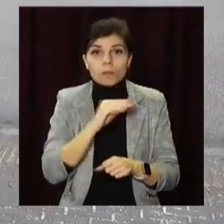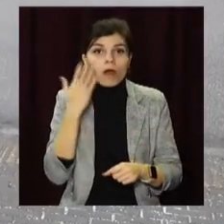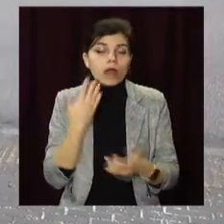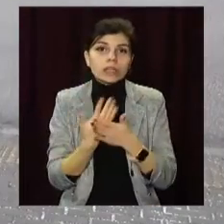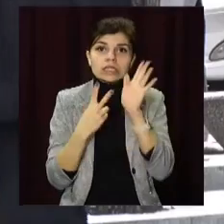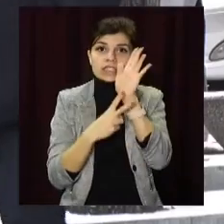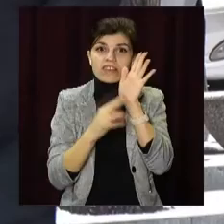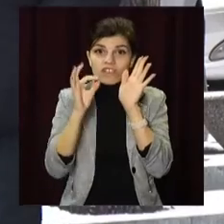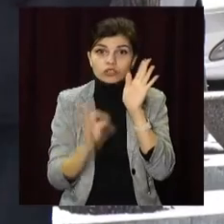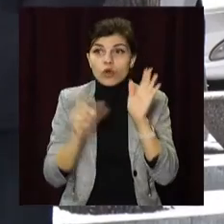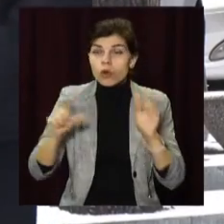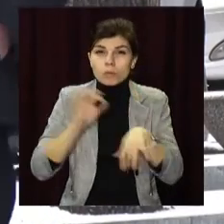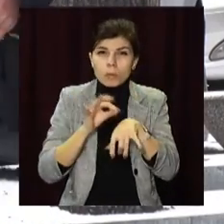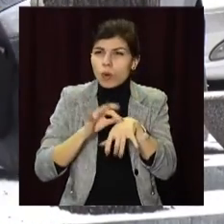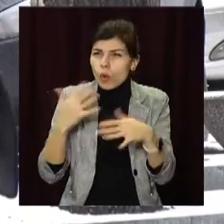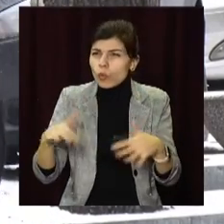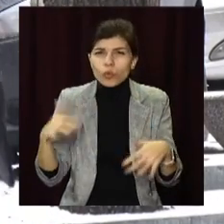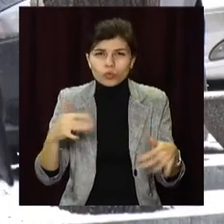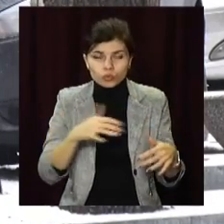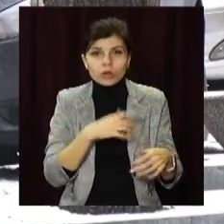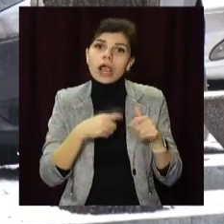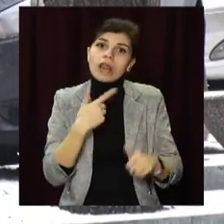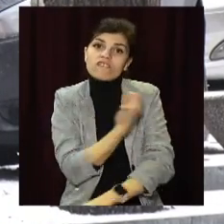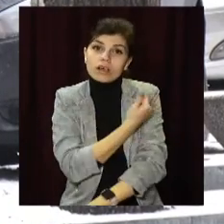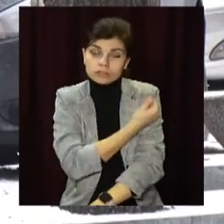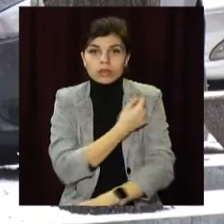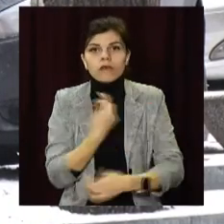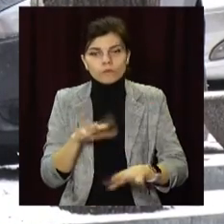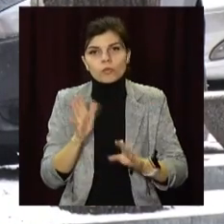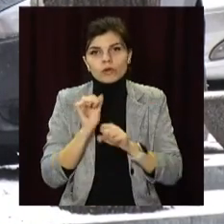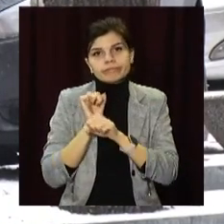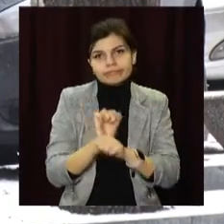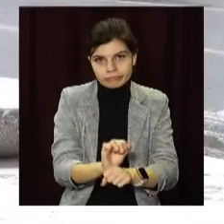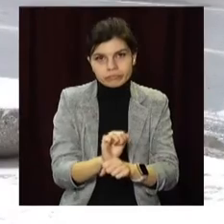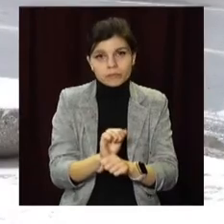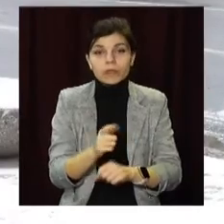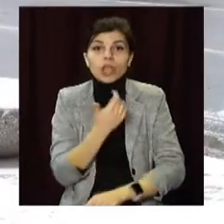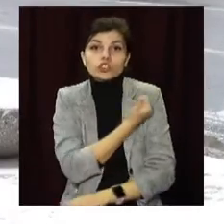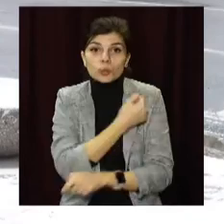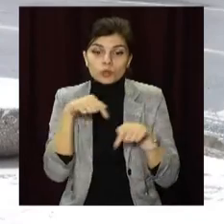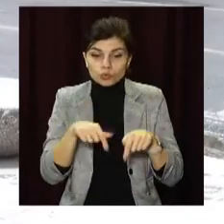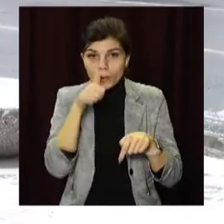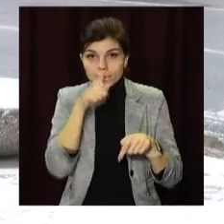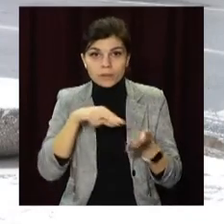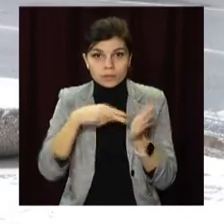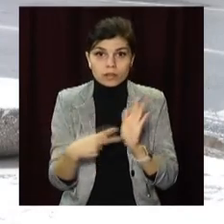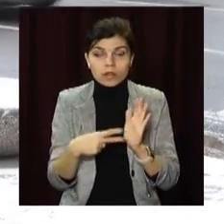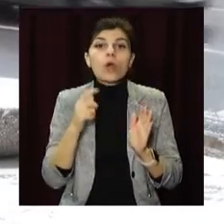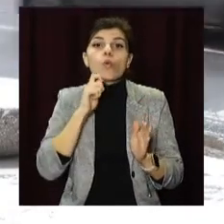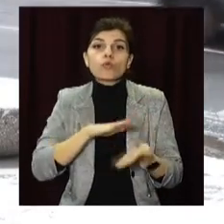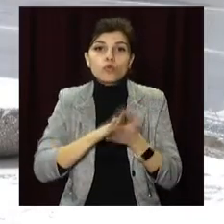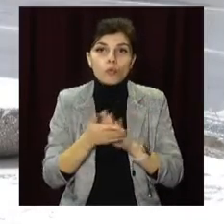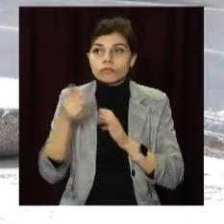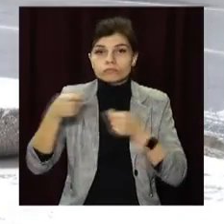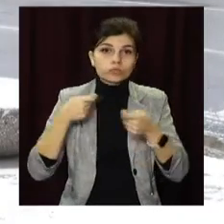або населення вакцинується. Планується, що щеплення стартує вже цього місяця. Україна домовилася про постачання чотирьох препаратів